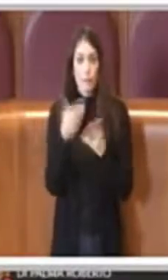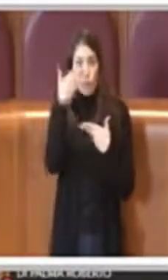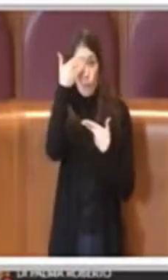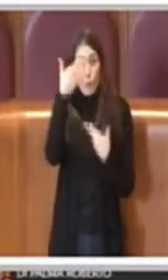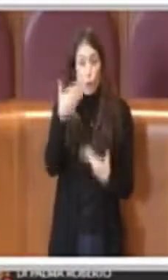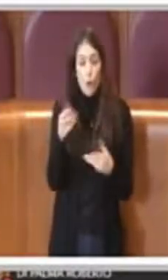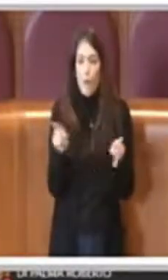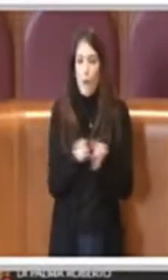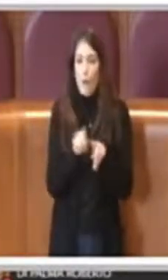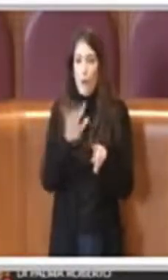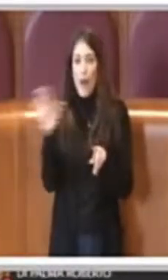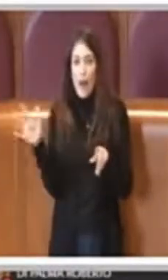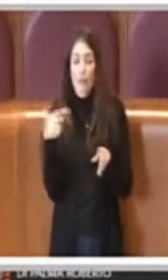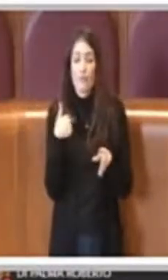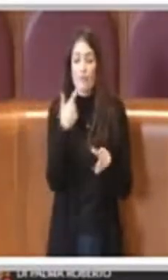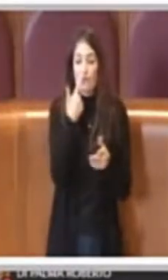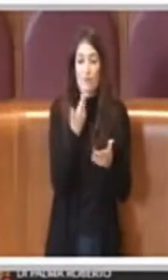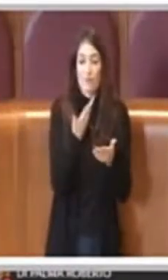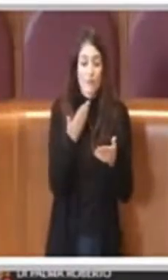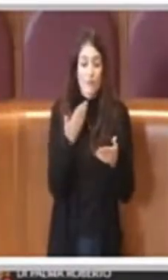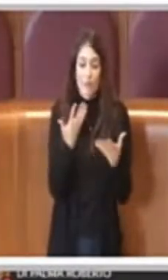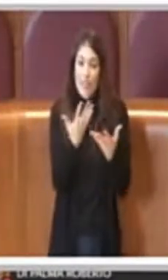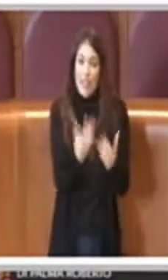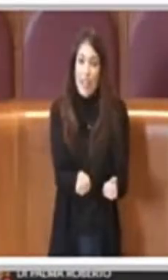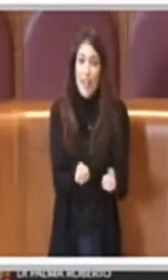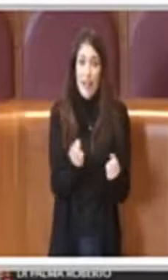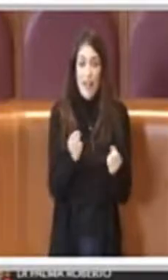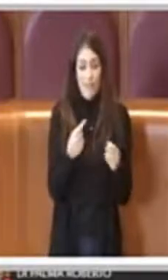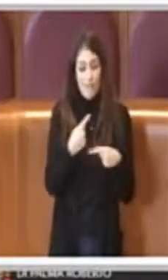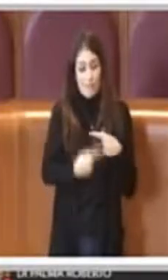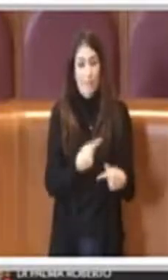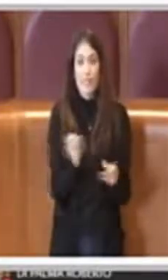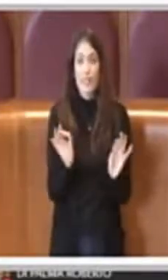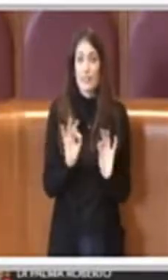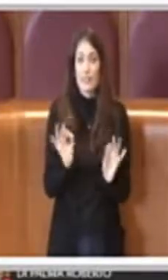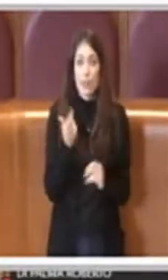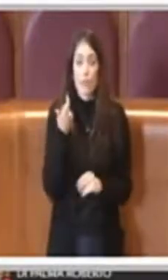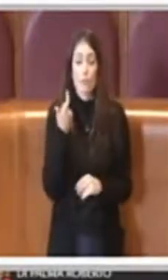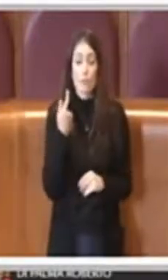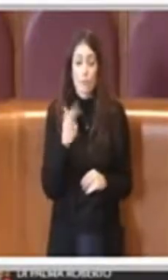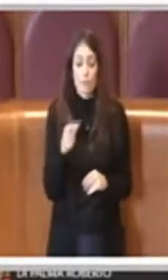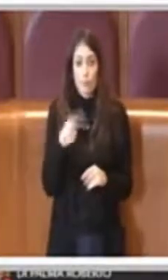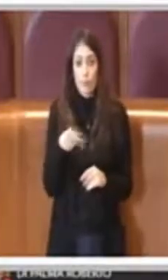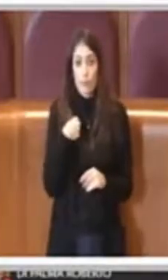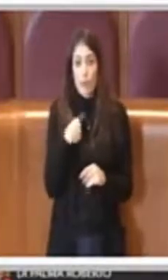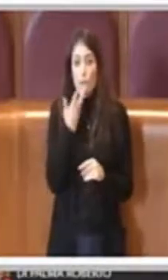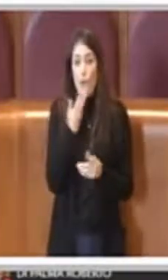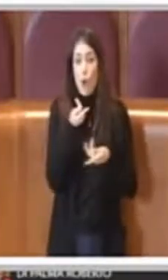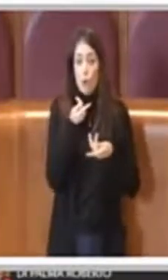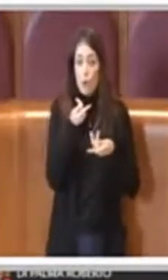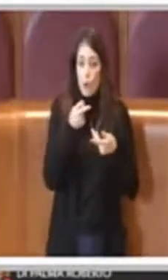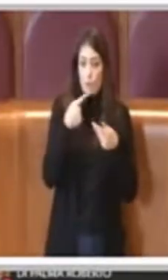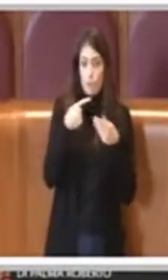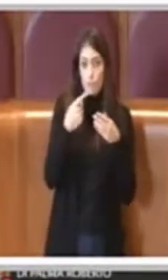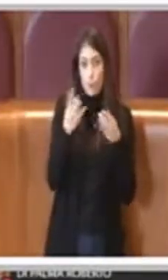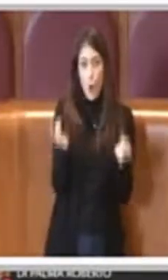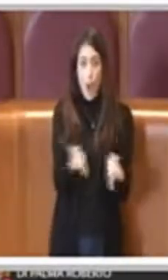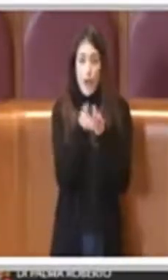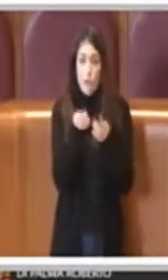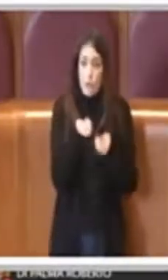come tante, non trova ancora attuazione e quindi colgo questo come ennesimo indirizzo per sollecitare gli uffici.